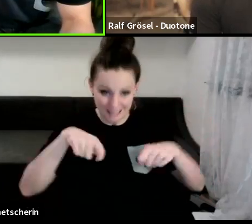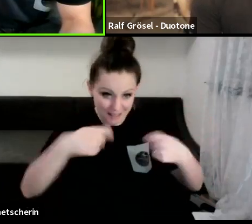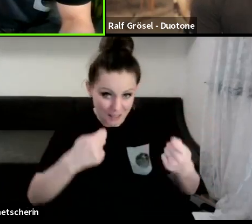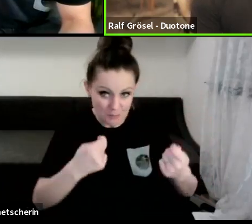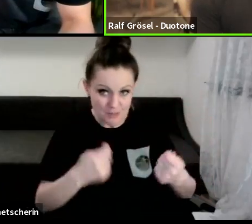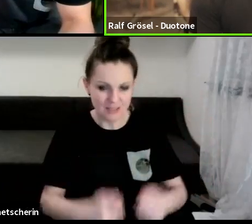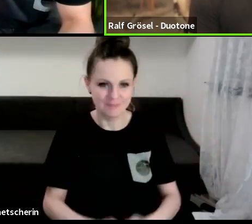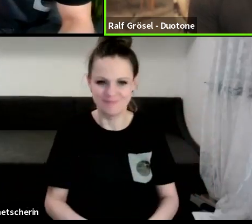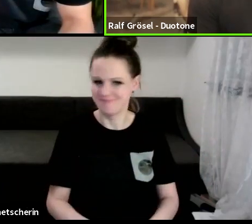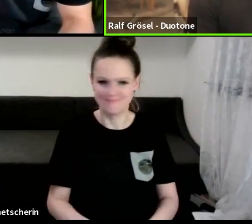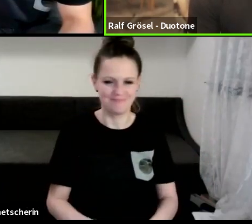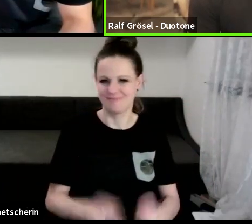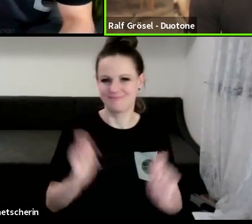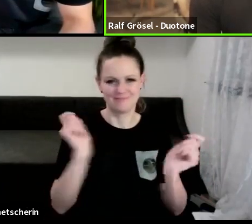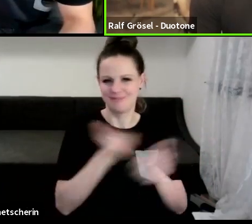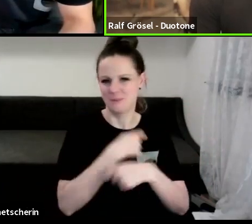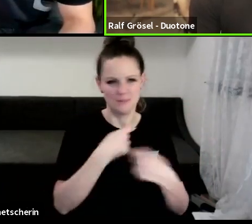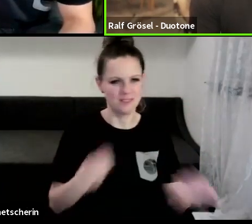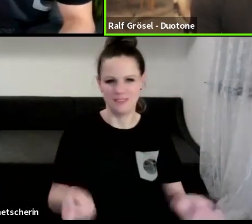Das gibt es nicht, tatsächlich.